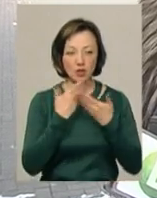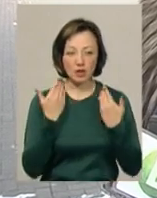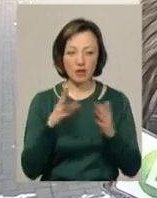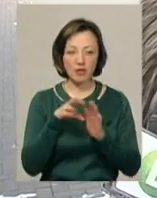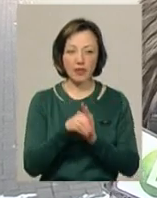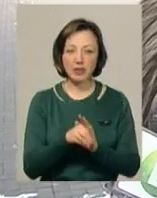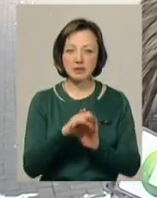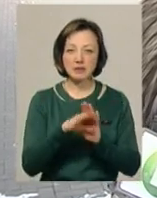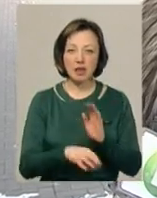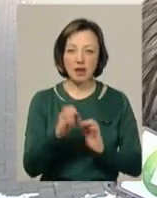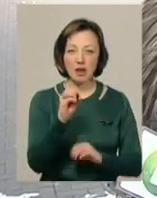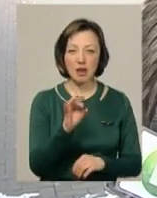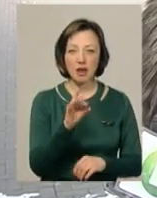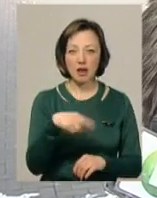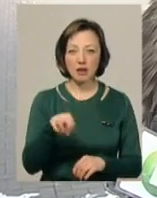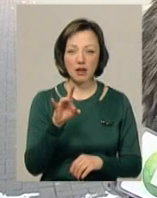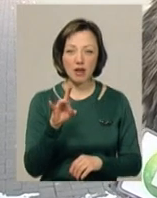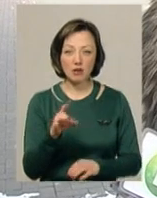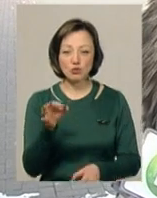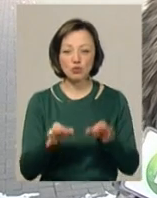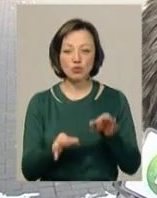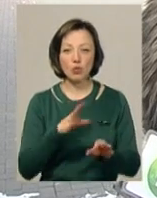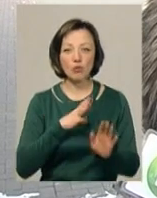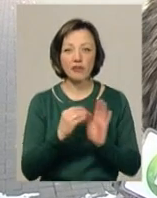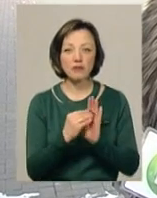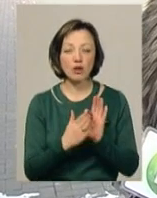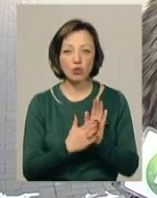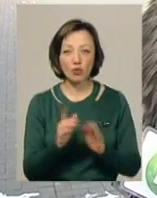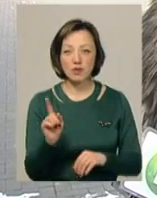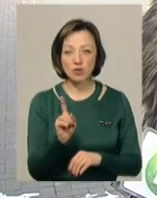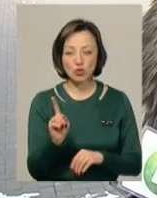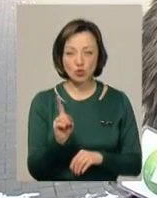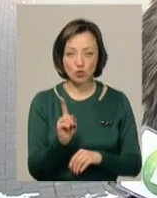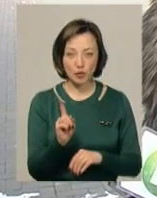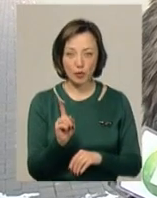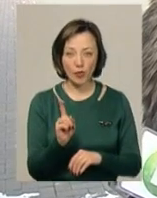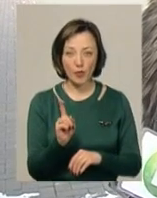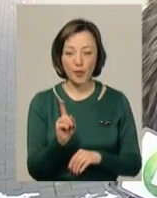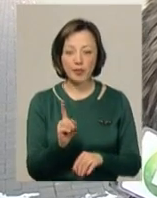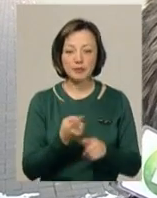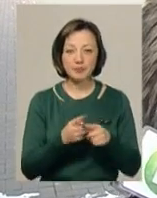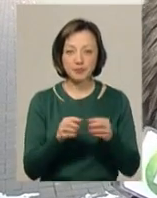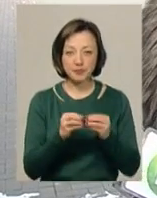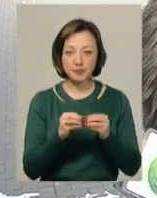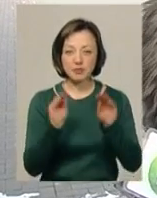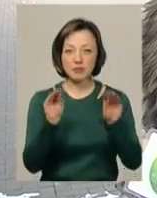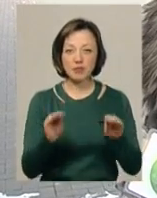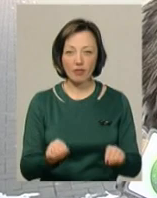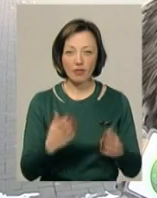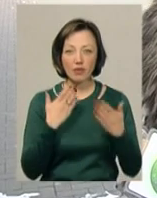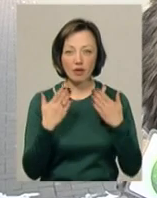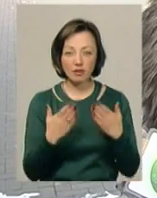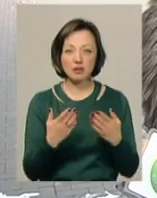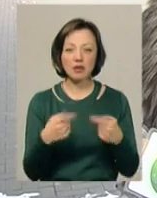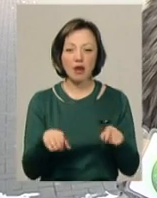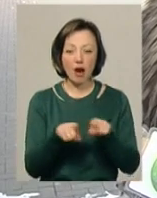відомості до ЄРДРа, судом було встановлено, що ті ж відомості стосуються одних і